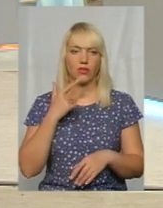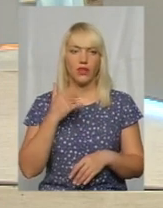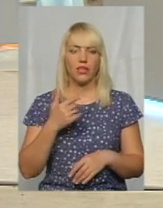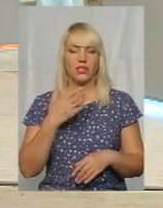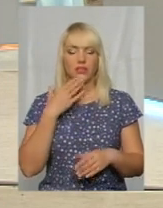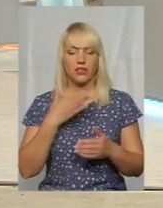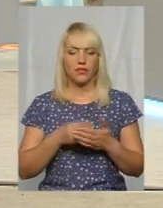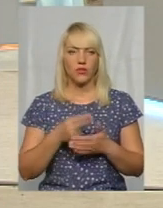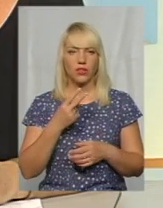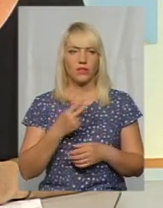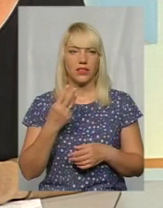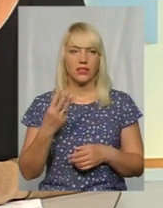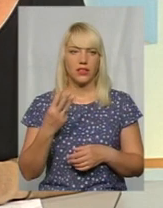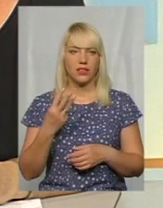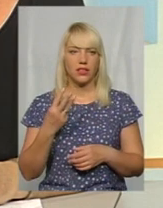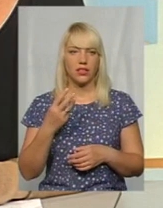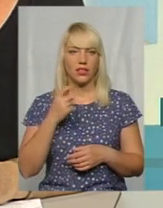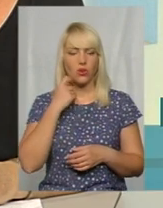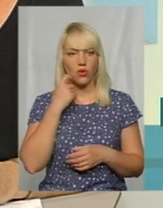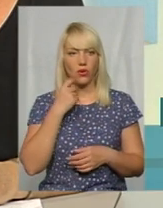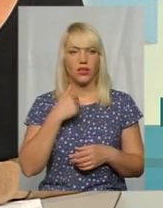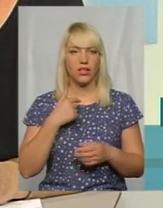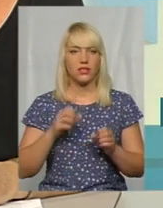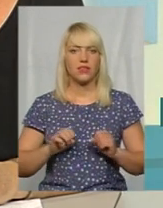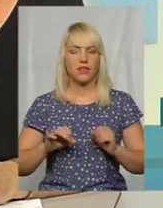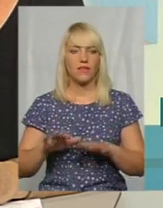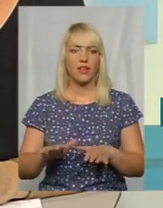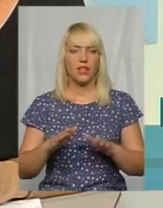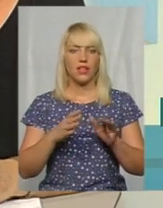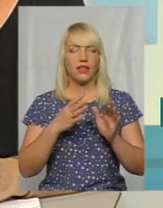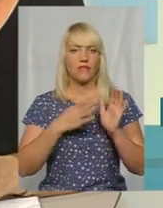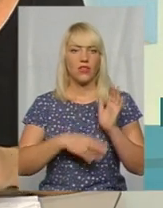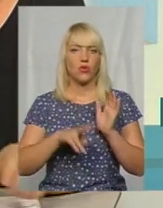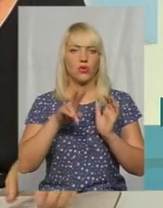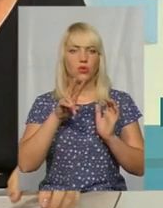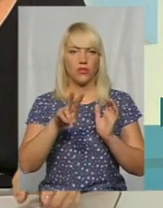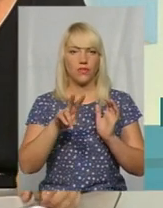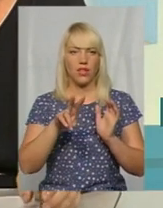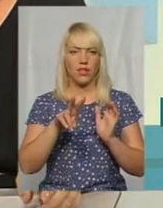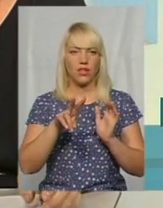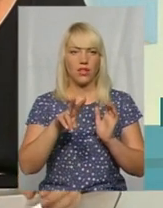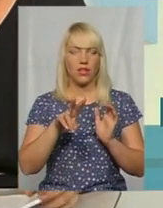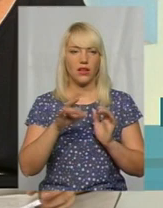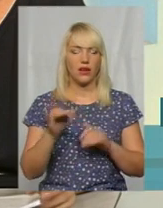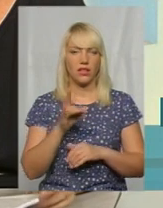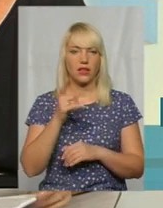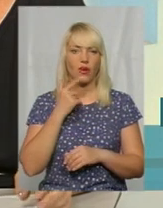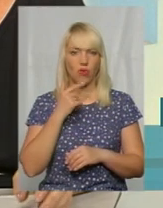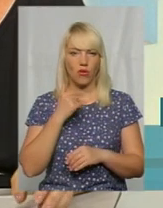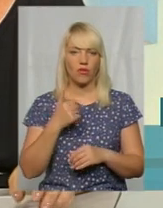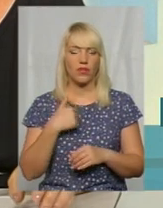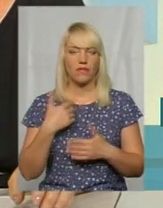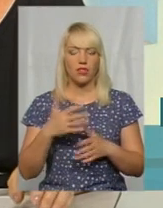23 роки, я здала 92 рази кров. Тобто впродовж 23 років ви здаєте кров, так?